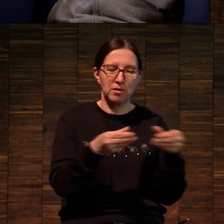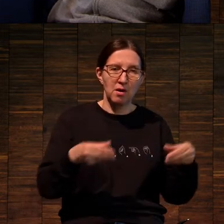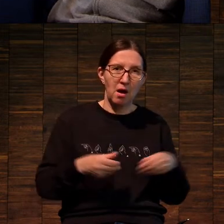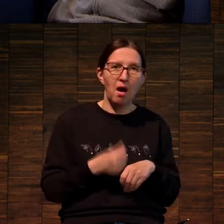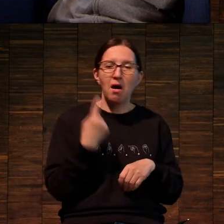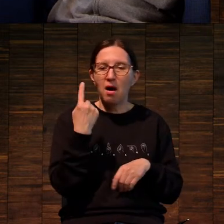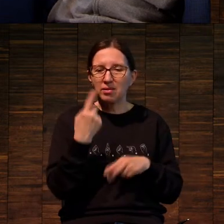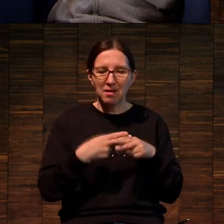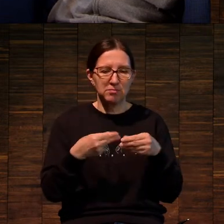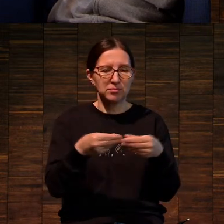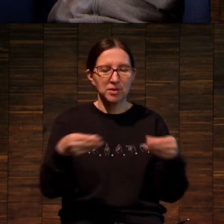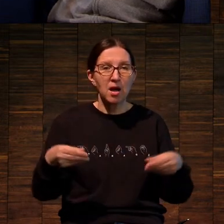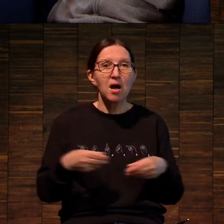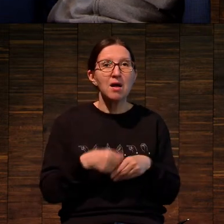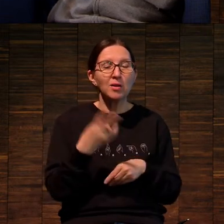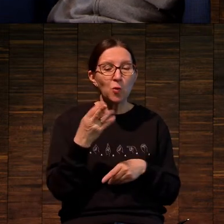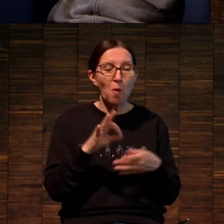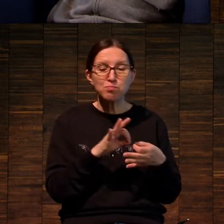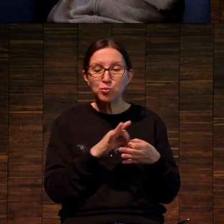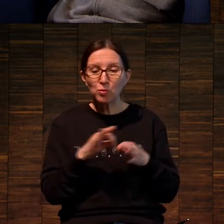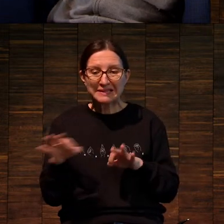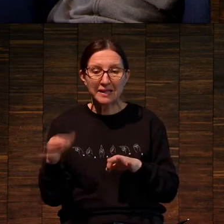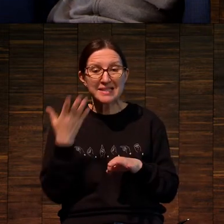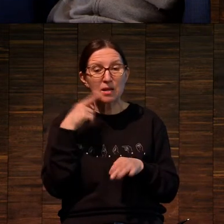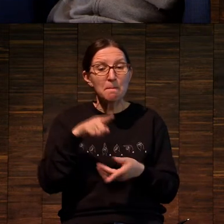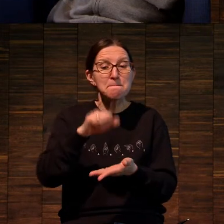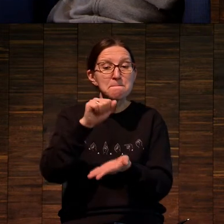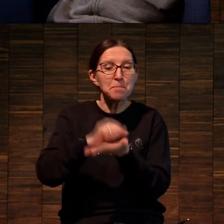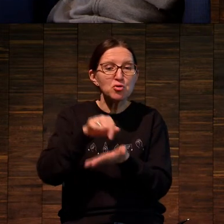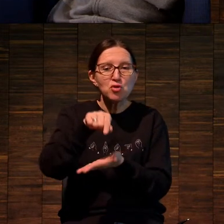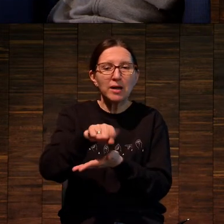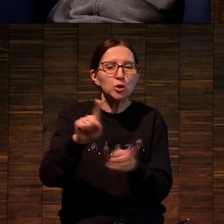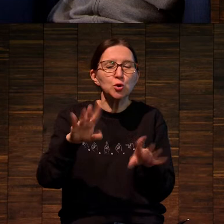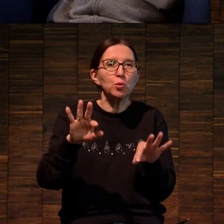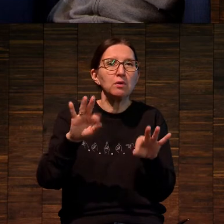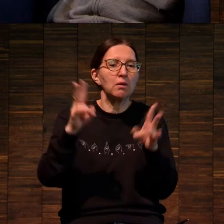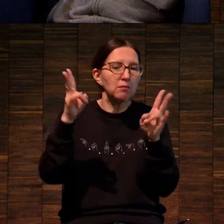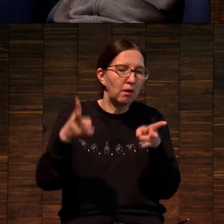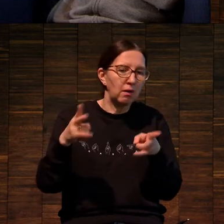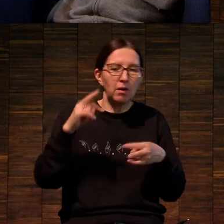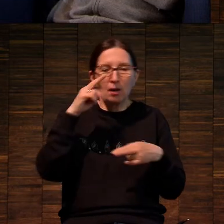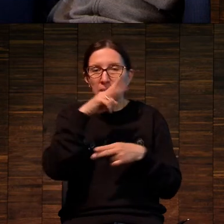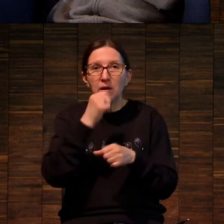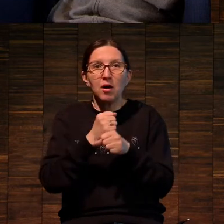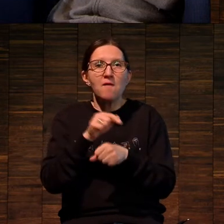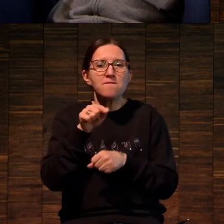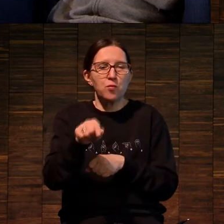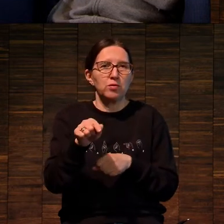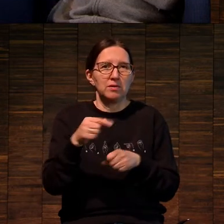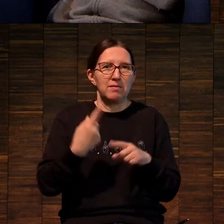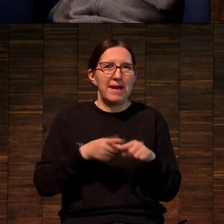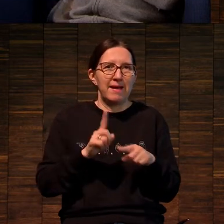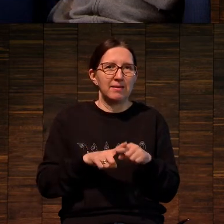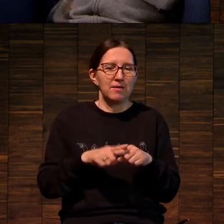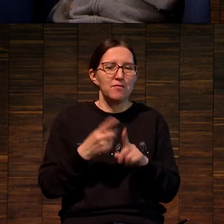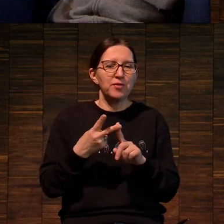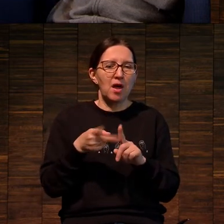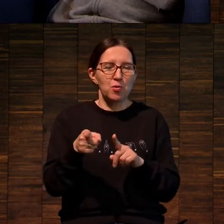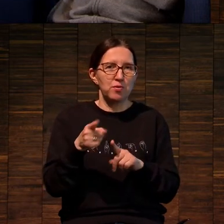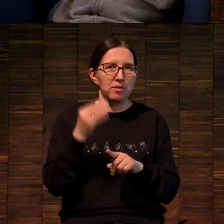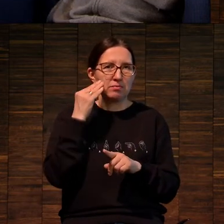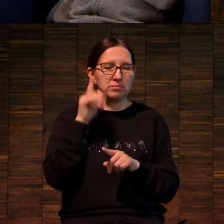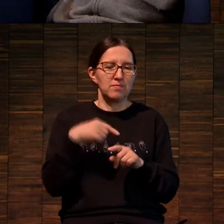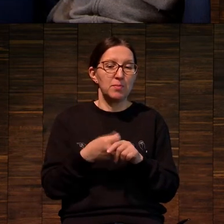в процессе печати. То есть сам вот процесс, вторая сущность антологии печати,